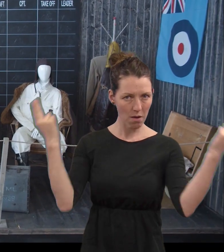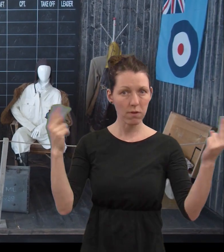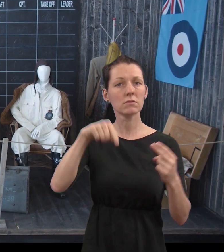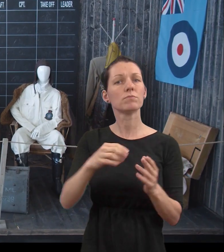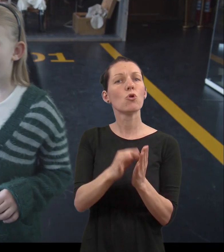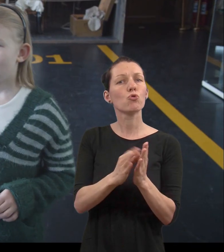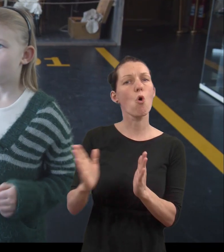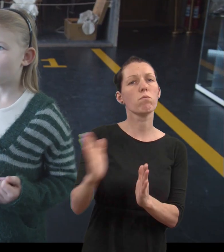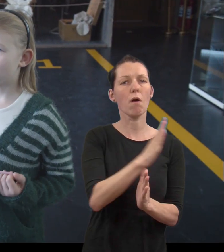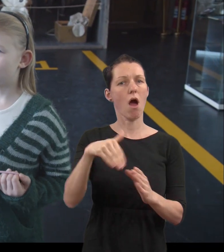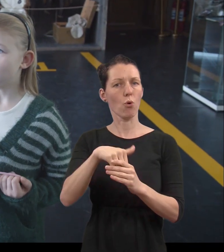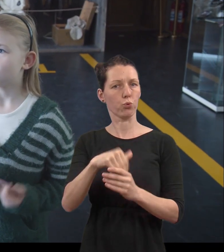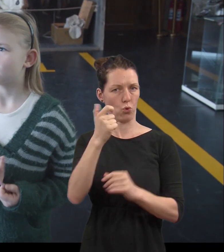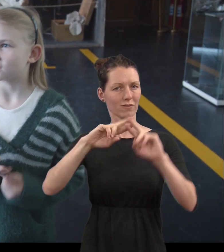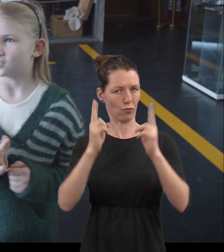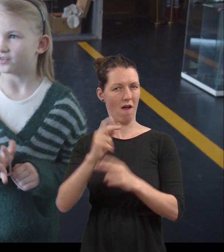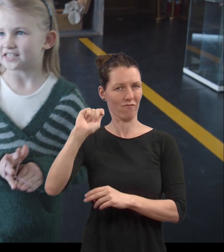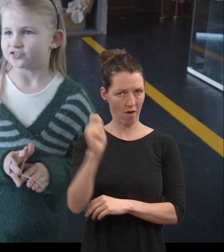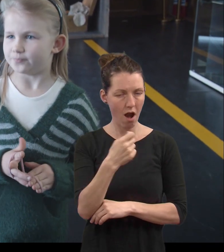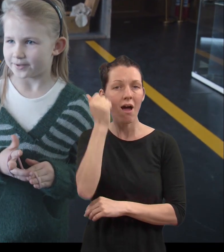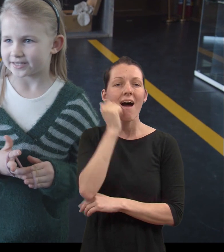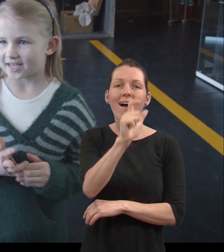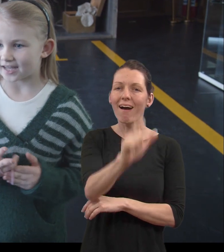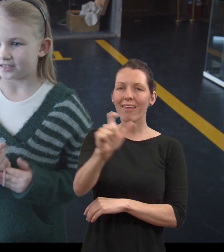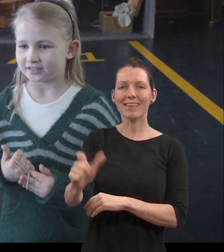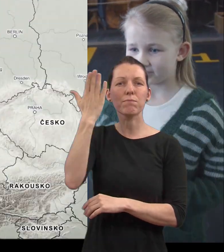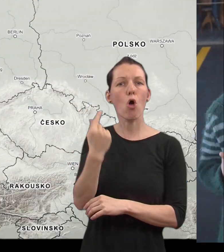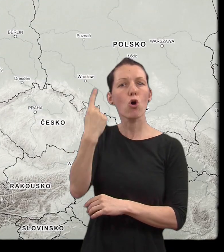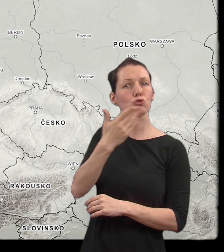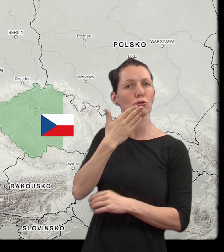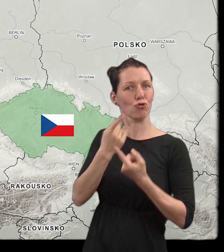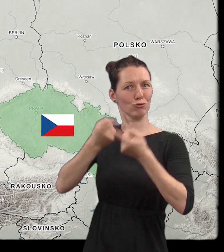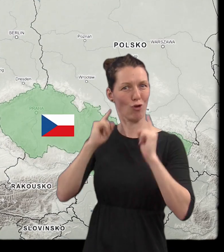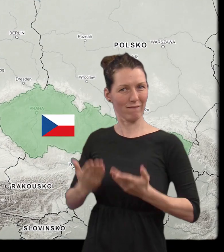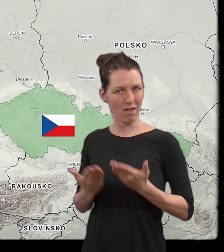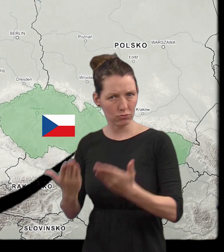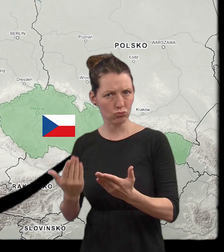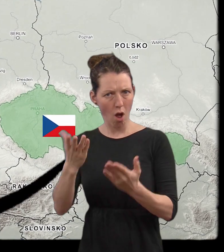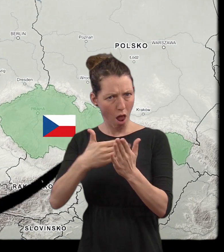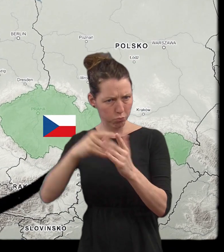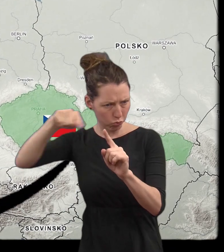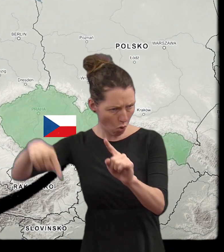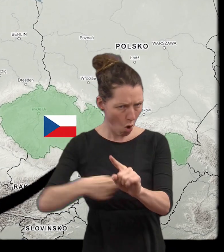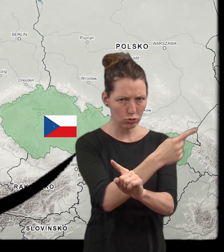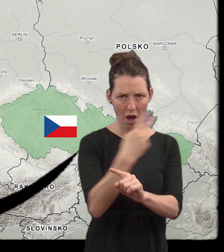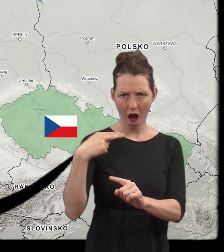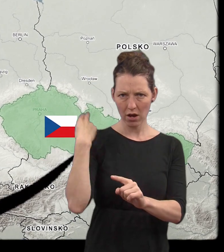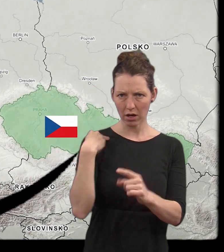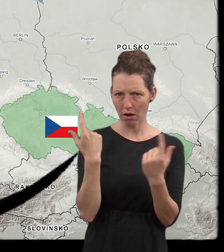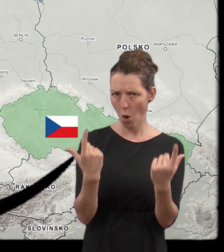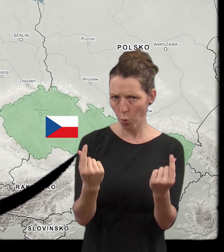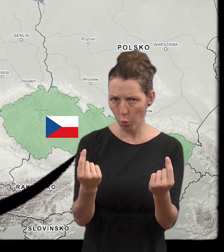Velké Británii. A proč jsou Čechoslováci v Británii? Protože museli emigrovat, když